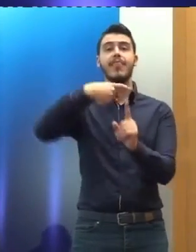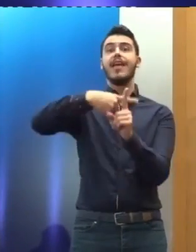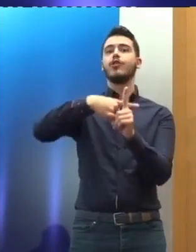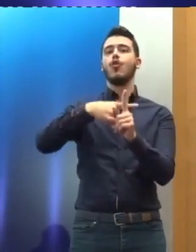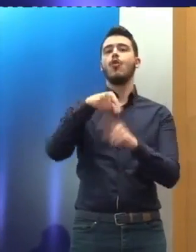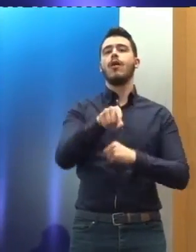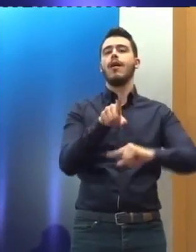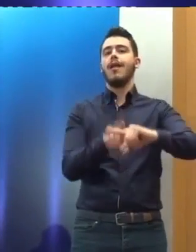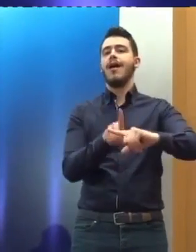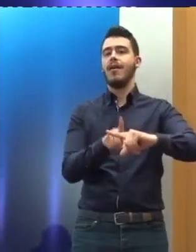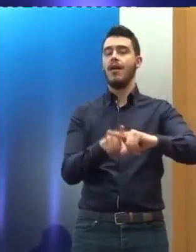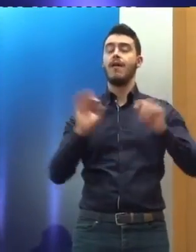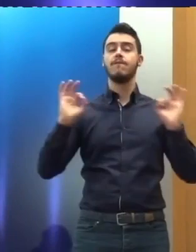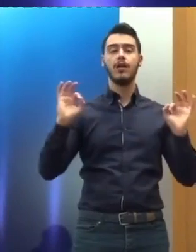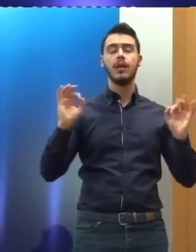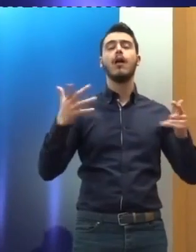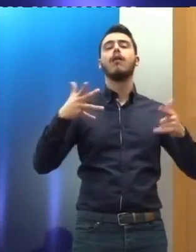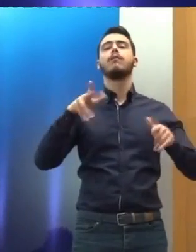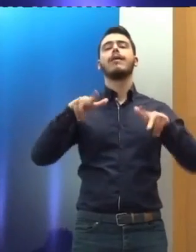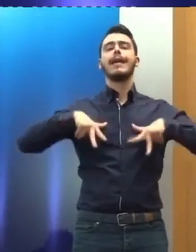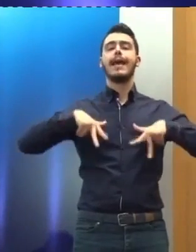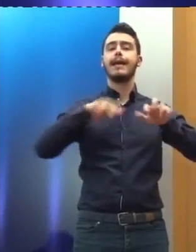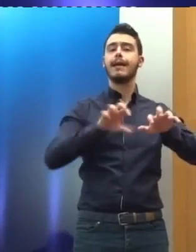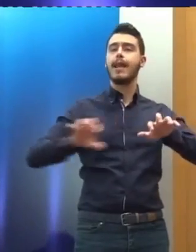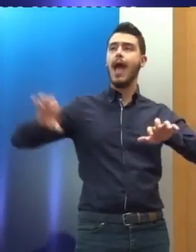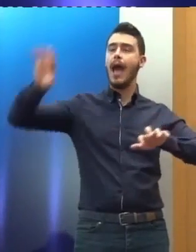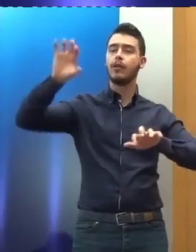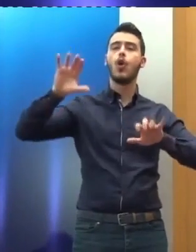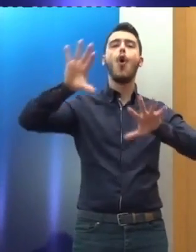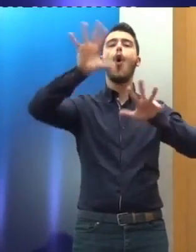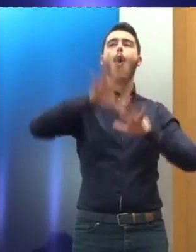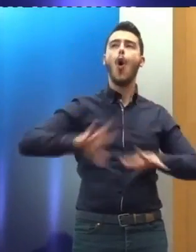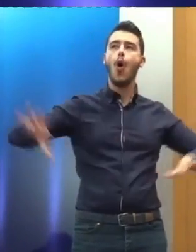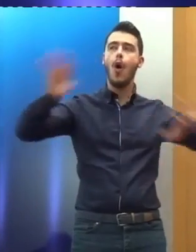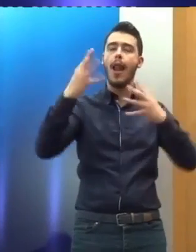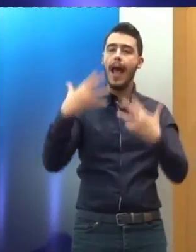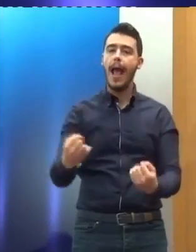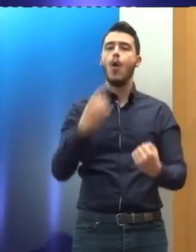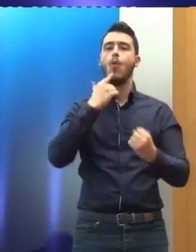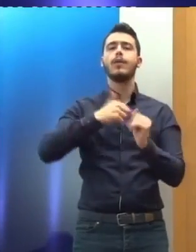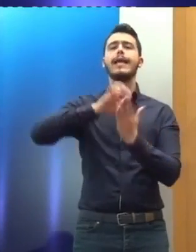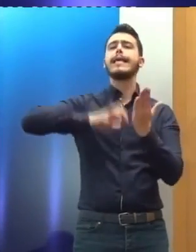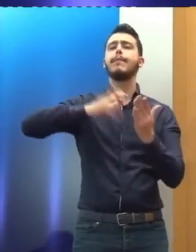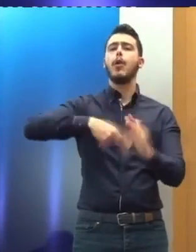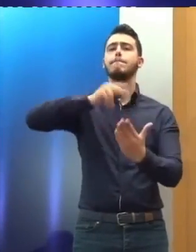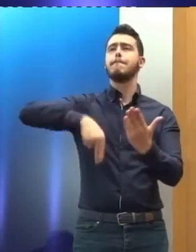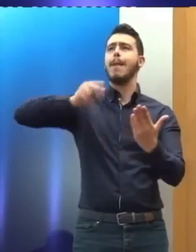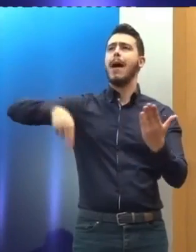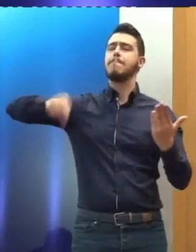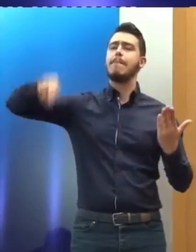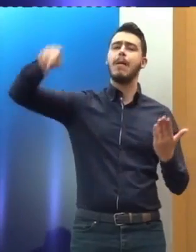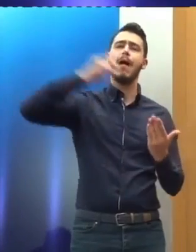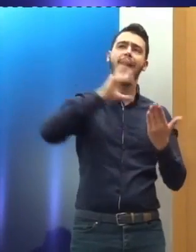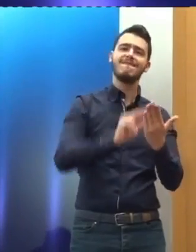ένα κοινό συμβατικό πλαίσιο, έχουν κυρώσει λίγο πολύ τα ίδια συμβατικά κείμενα, μιλούν την ίδια γλώσσα, εξακολουθούν να υπάρχουν πάρα πολύ